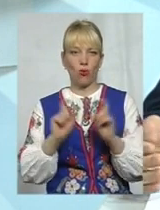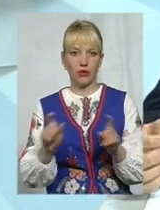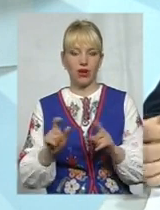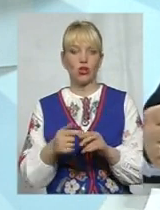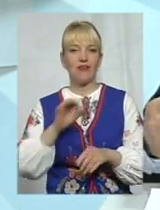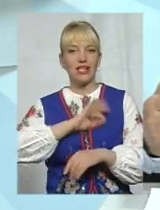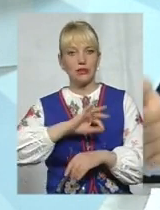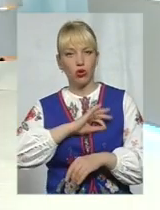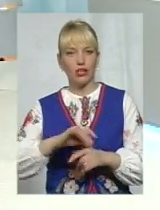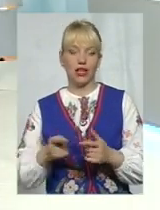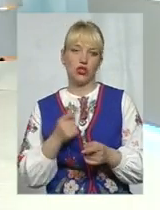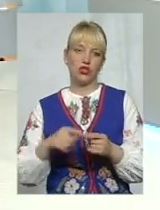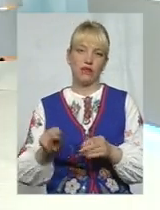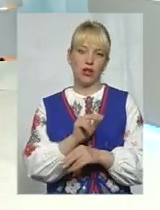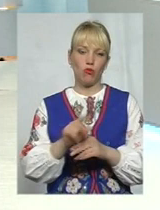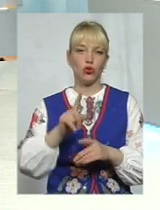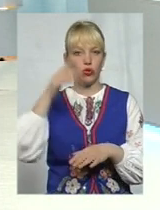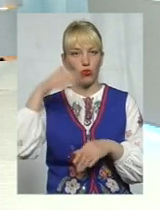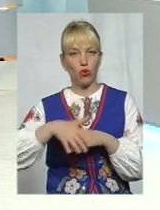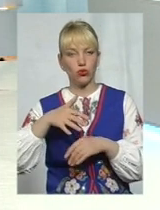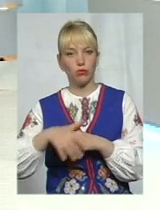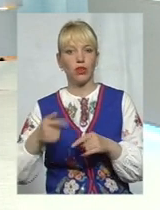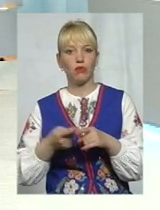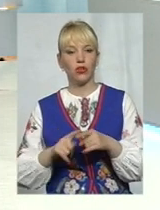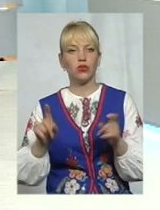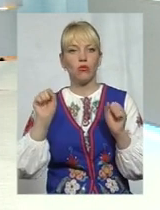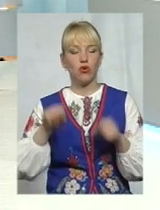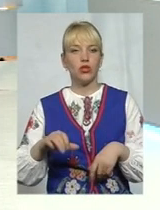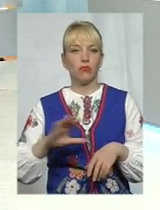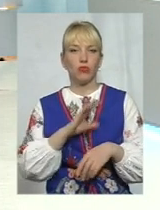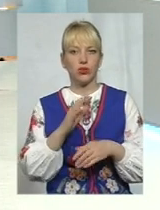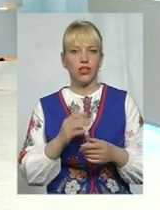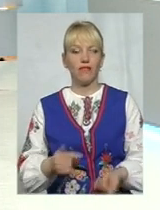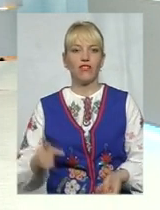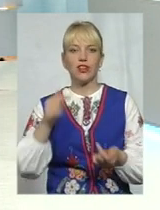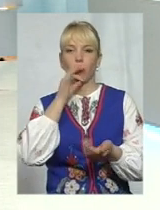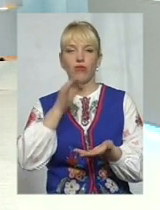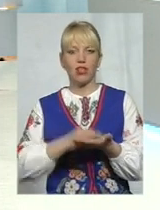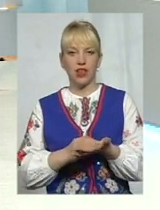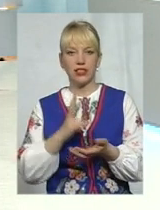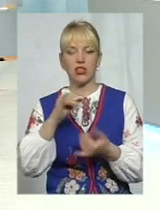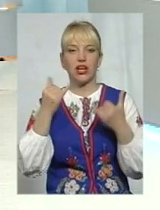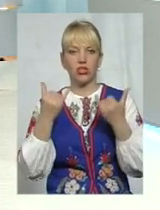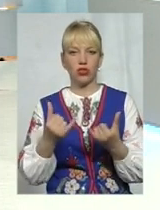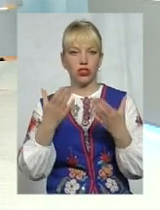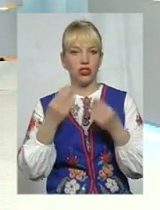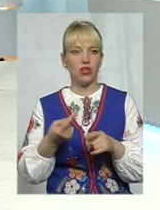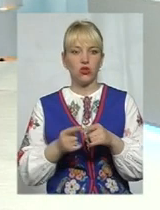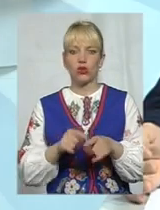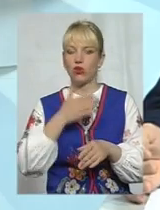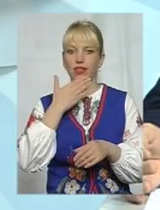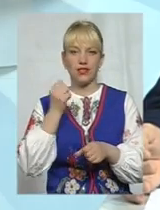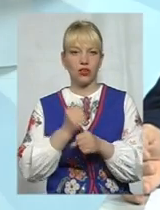експлуатації, чи, наприклад, в ремонт, розуміли про те, що може наступити відповідна відповідальність. На жаль, цього на сьогоднішній день так і не зроблено.